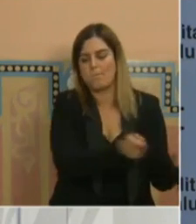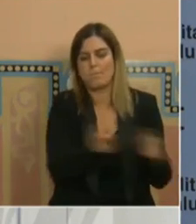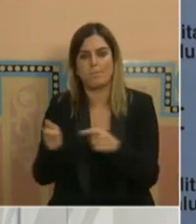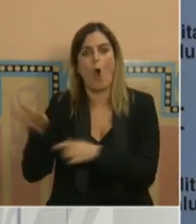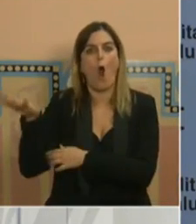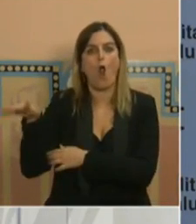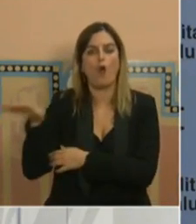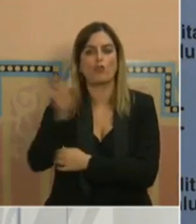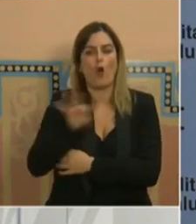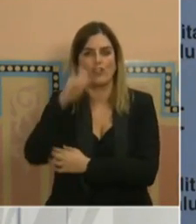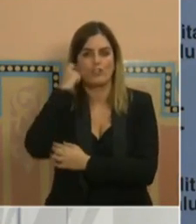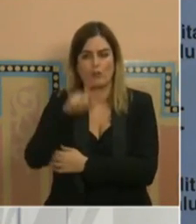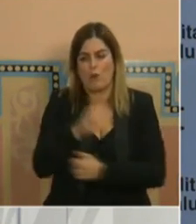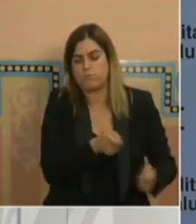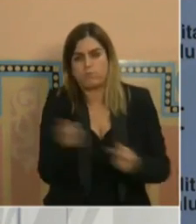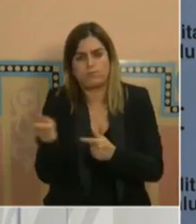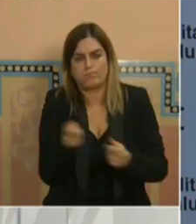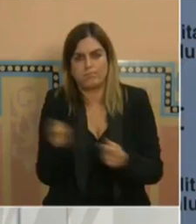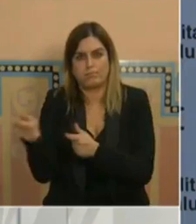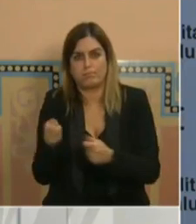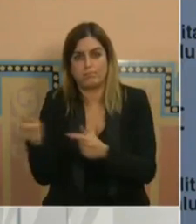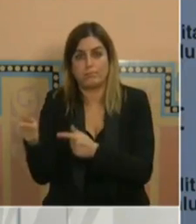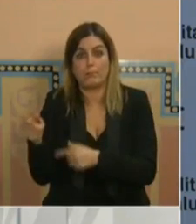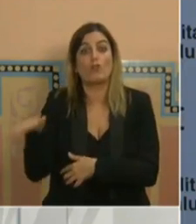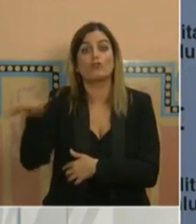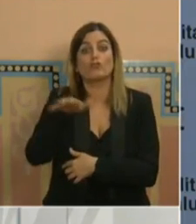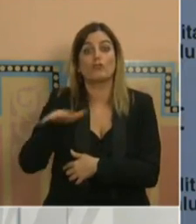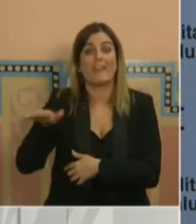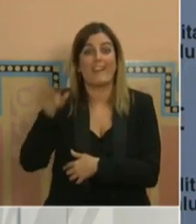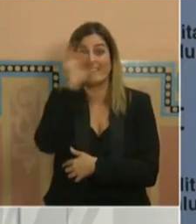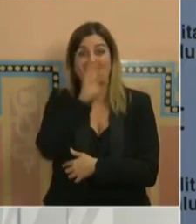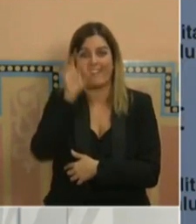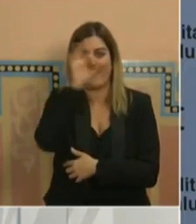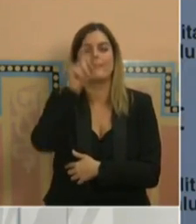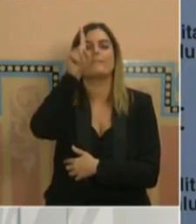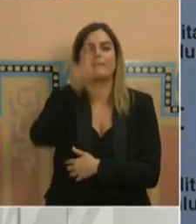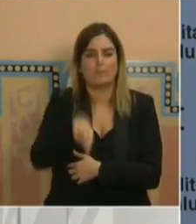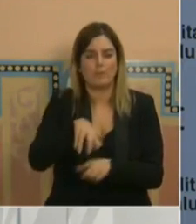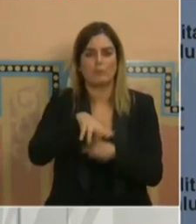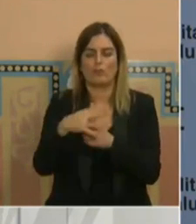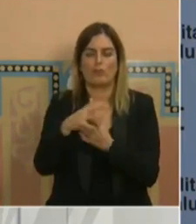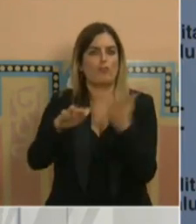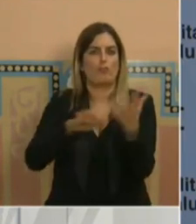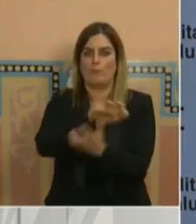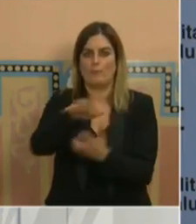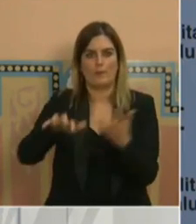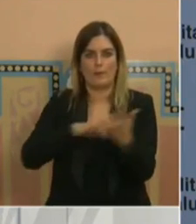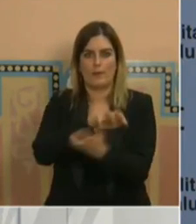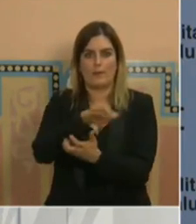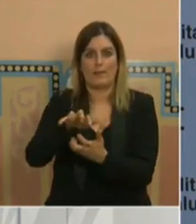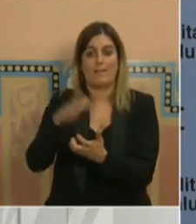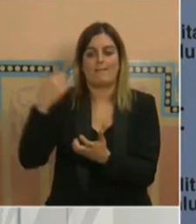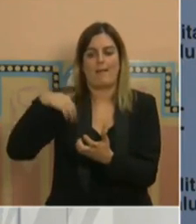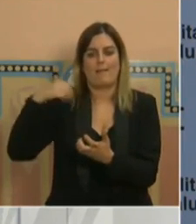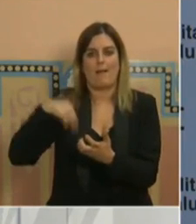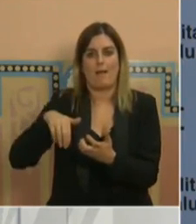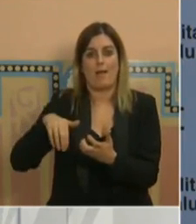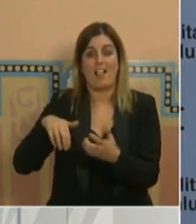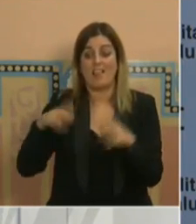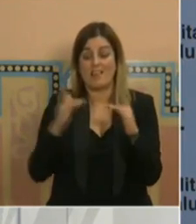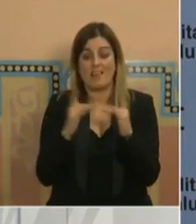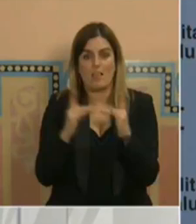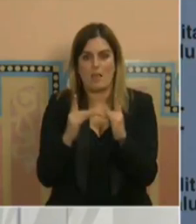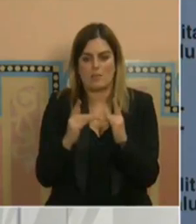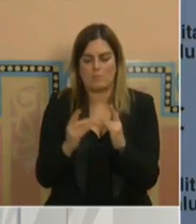o a Girona, i en l'altre cas a'Hospital de la Cerdanya, en una situació complicada, on s'han hagut d'habilitar més